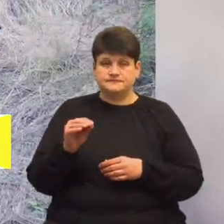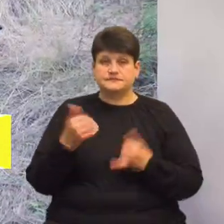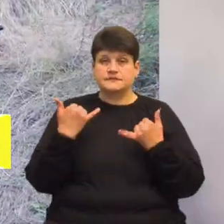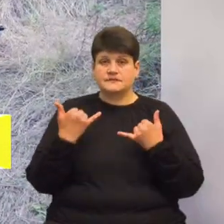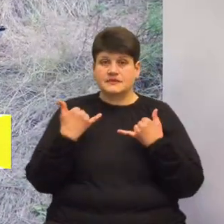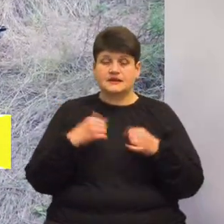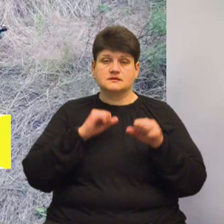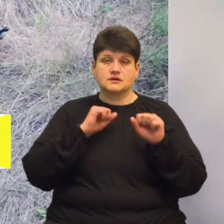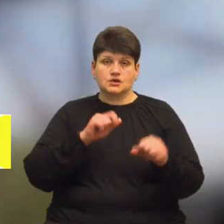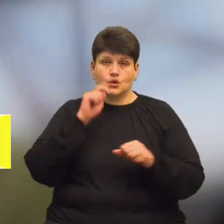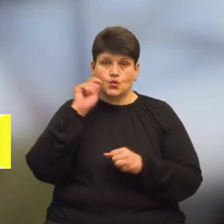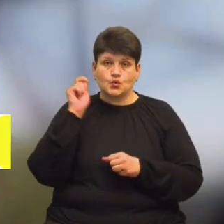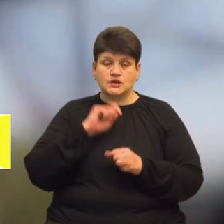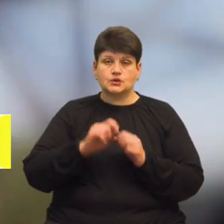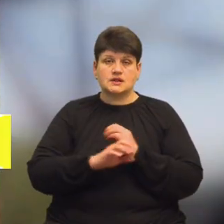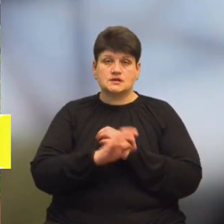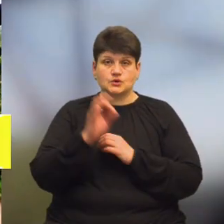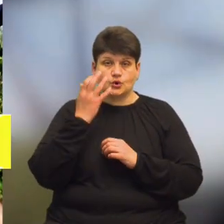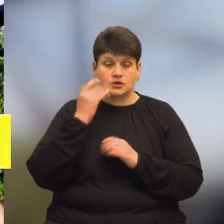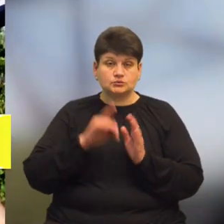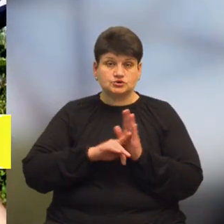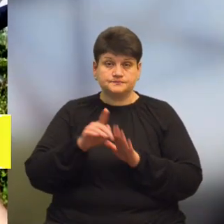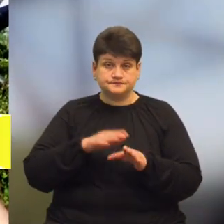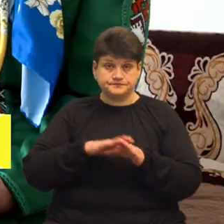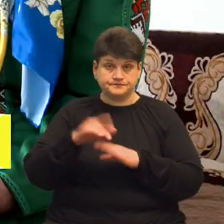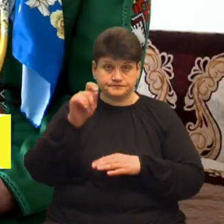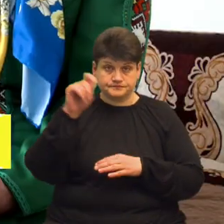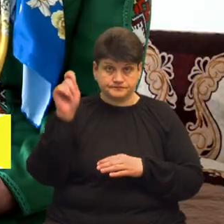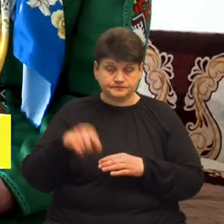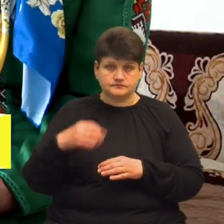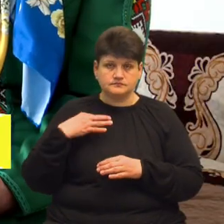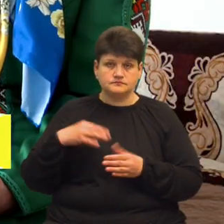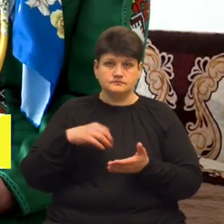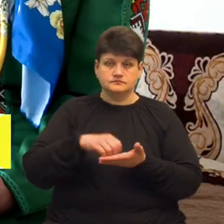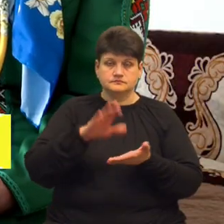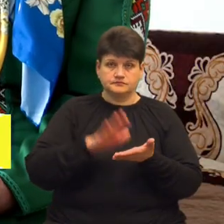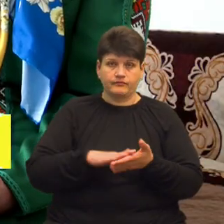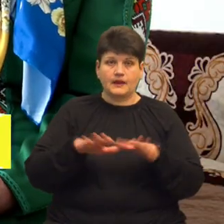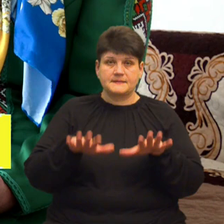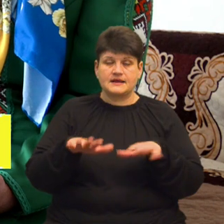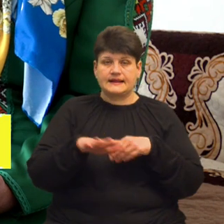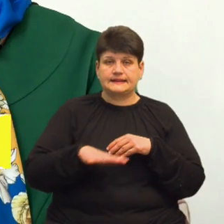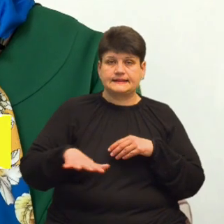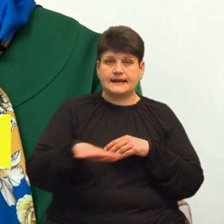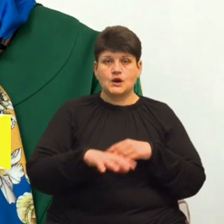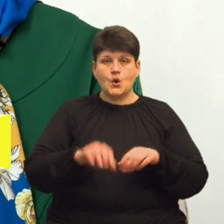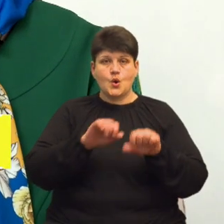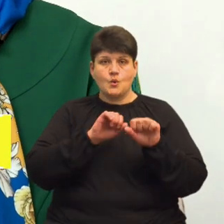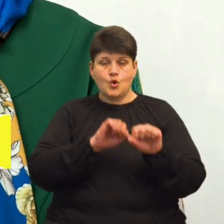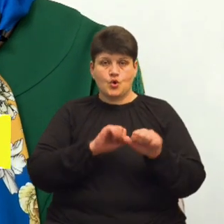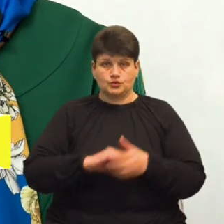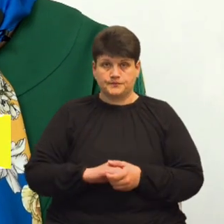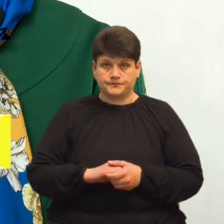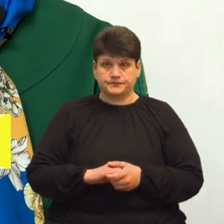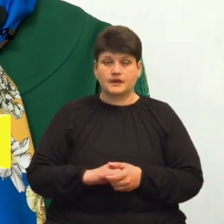захищає Україну на Сході. Коли почалася повномасштабна війна, син записався у місцеву тероборону, розповідає Марія Паряк.